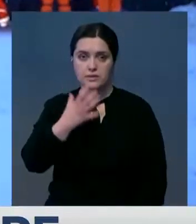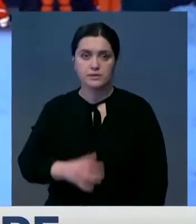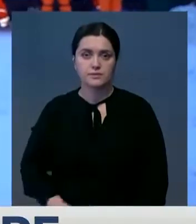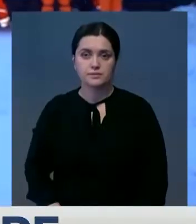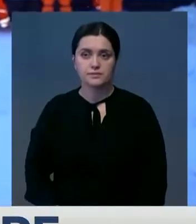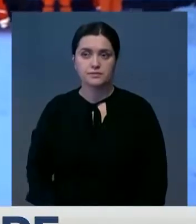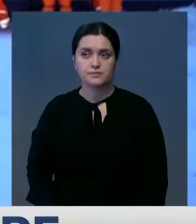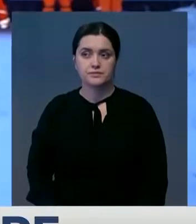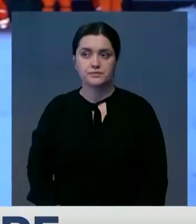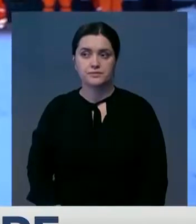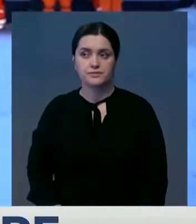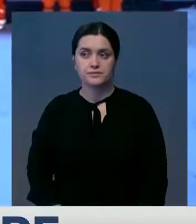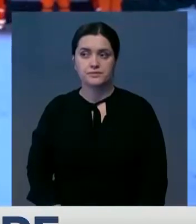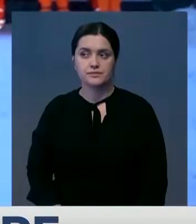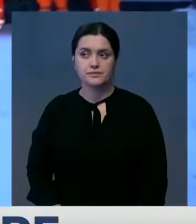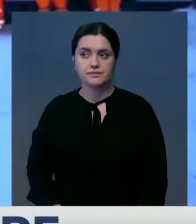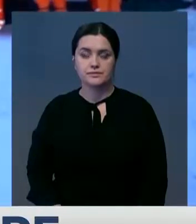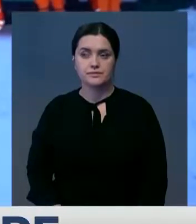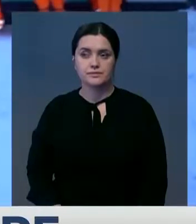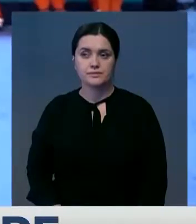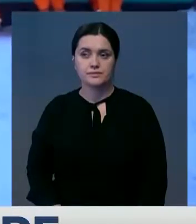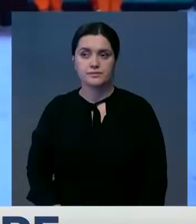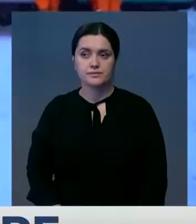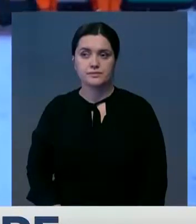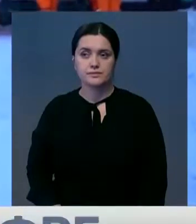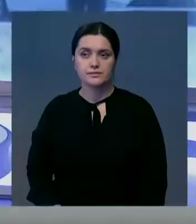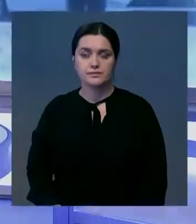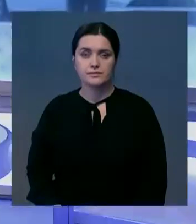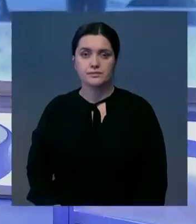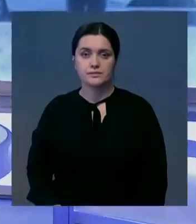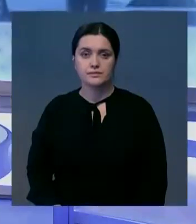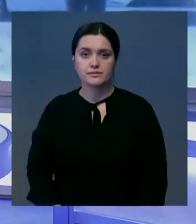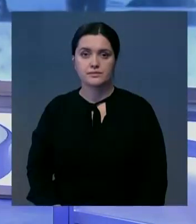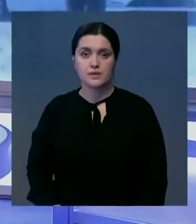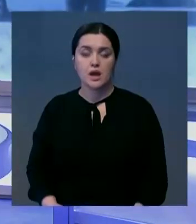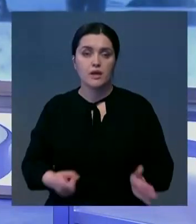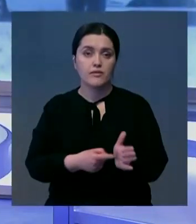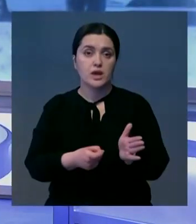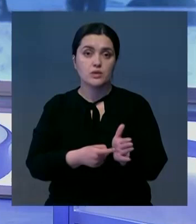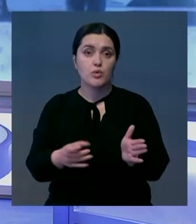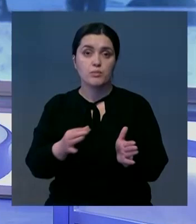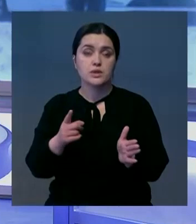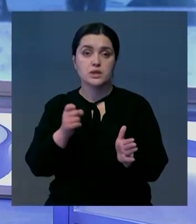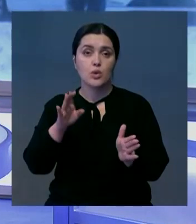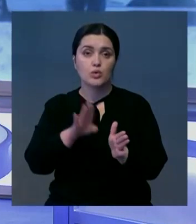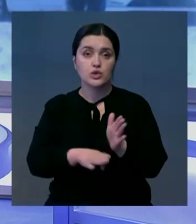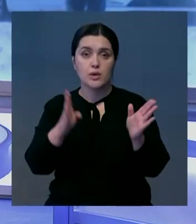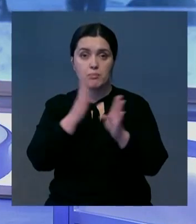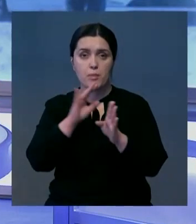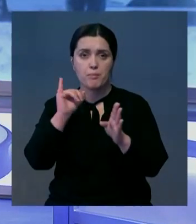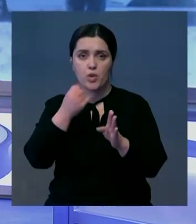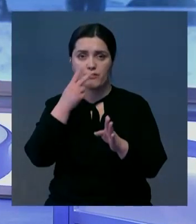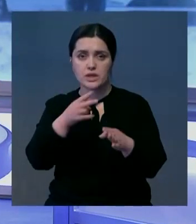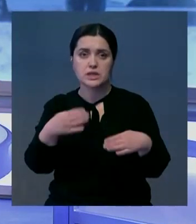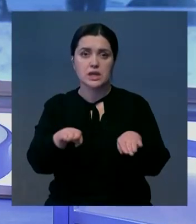Айманбаева, Милослав Лавриновский, Хабар-24, Германия. Тем временем в Карагандинской области из-за ухудшения погоды и плохой